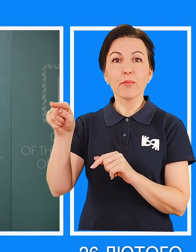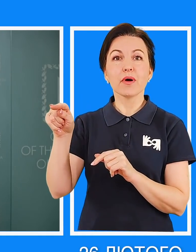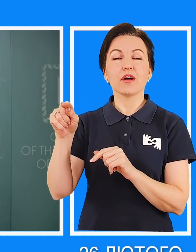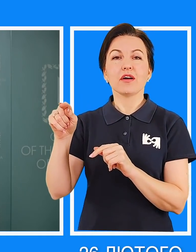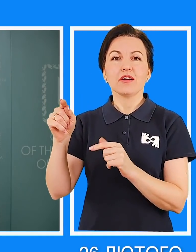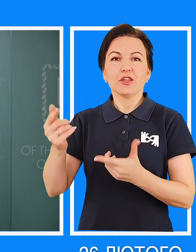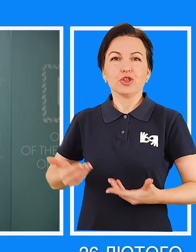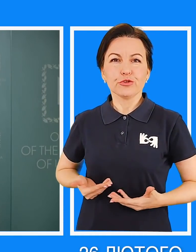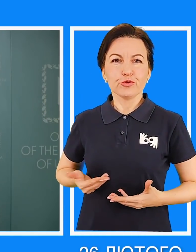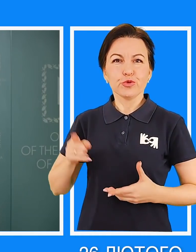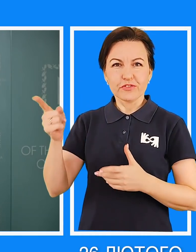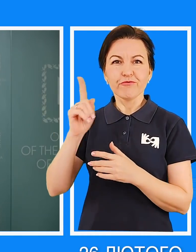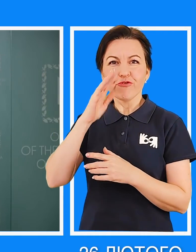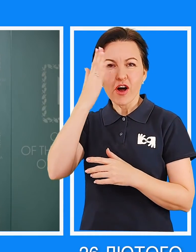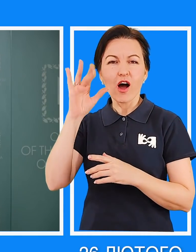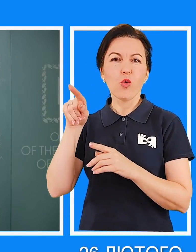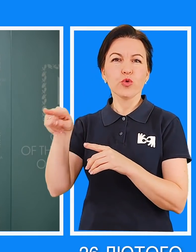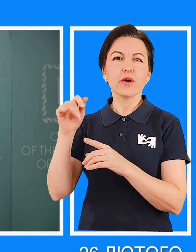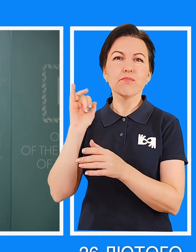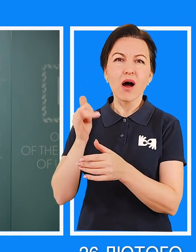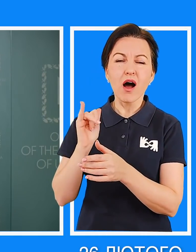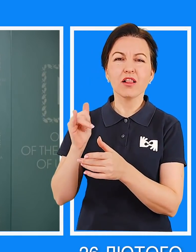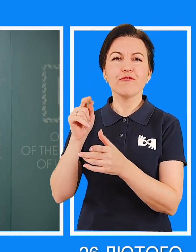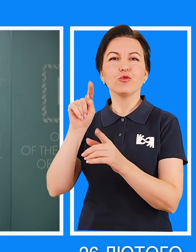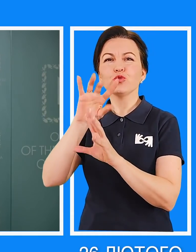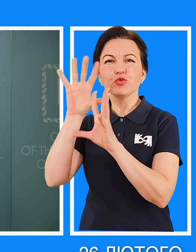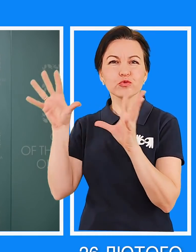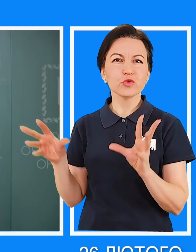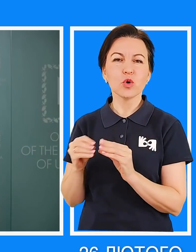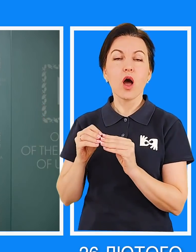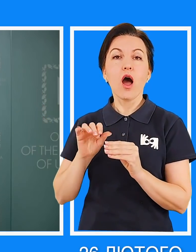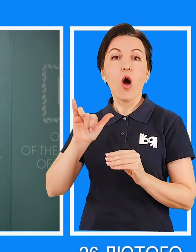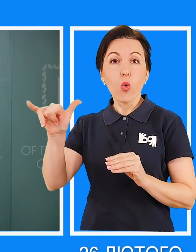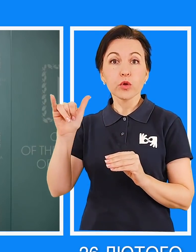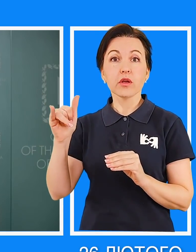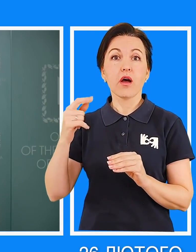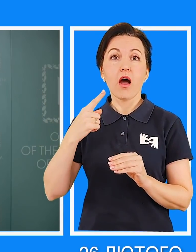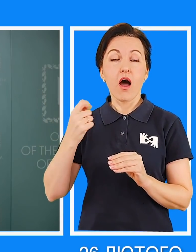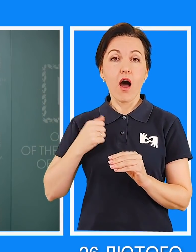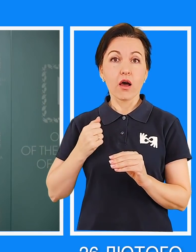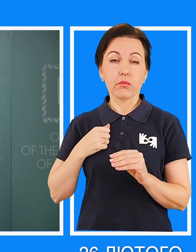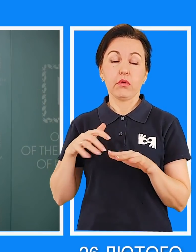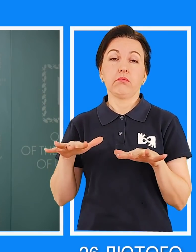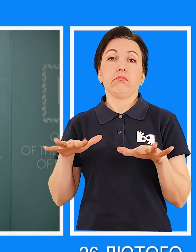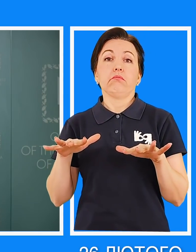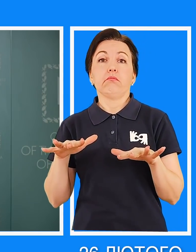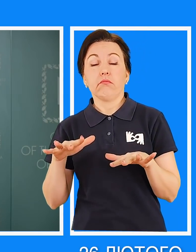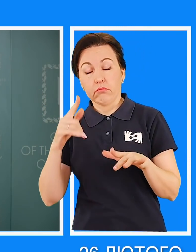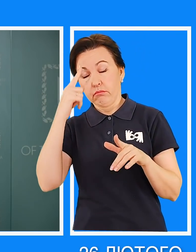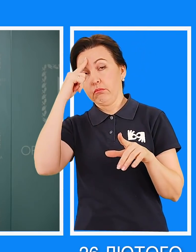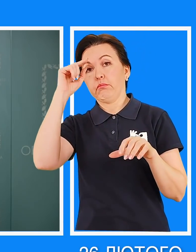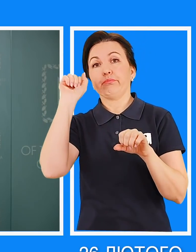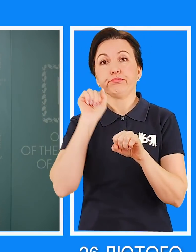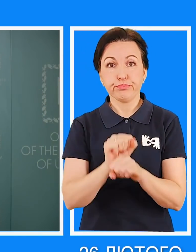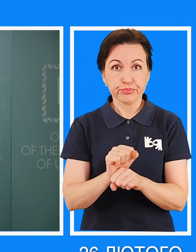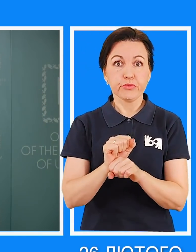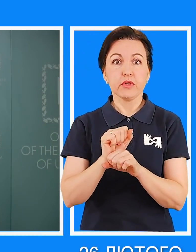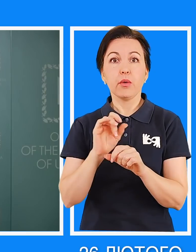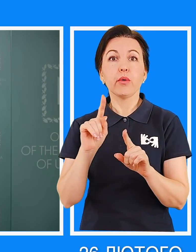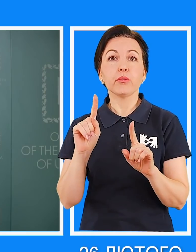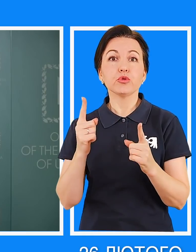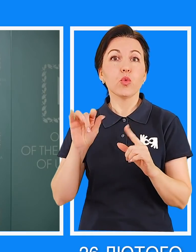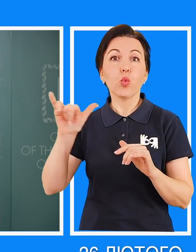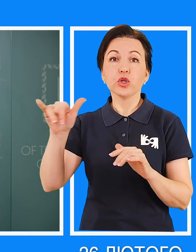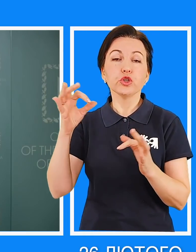у бік противника, жгуть їм тили, паливо, бензовози. І зараз там російська армія повністю деморалізована, вона стала,